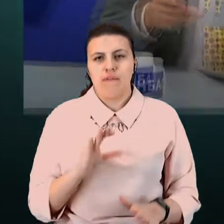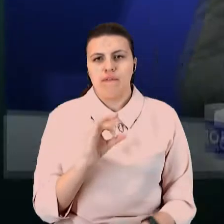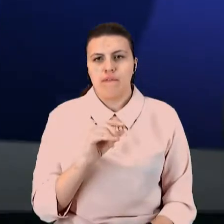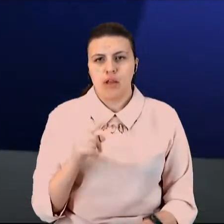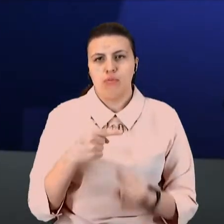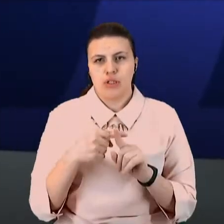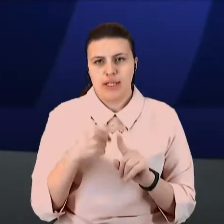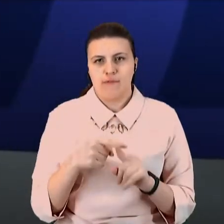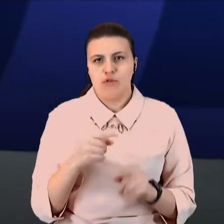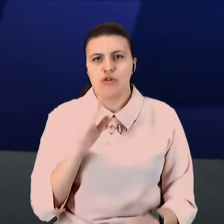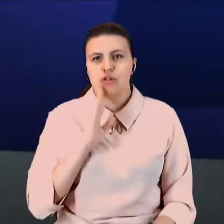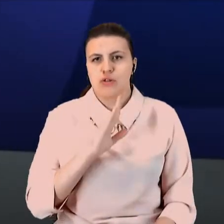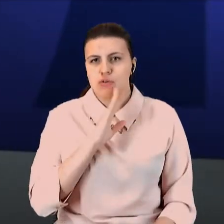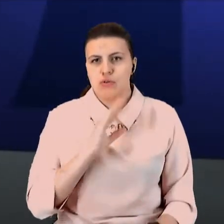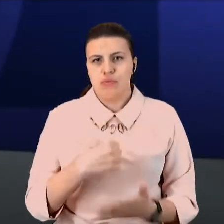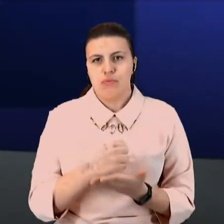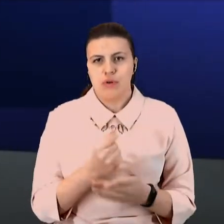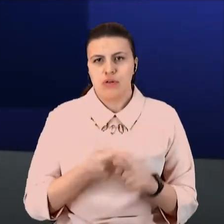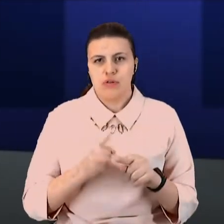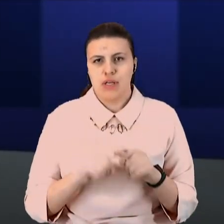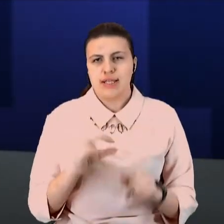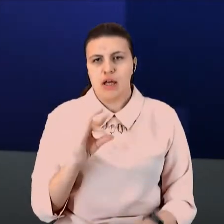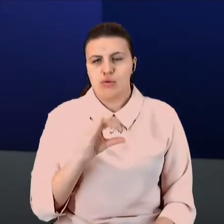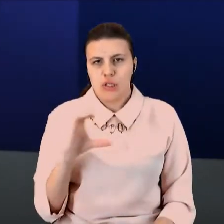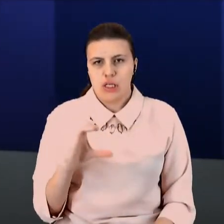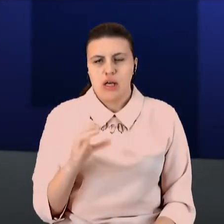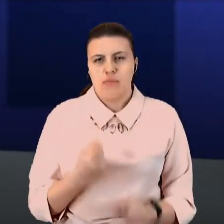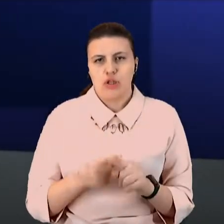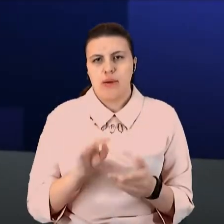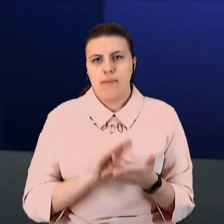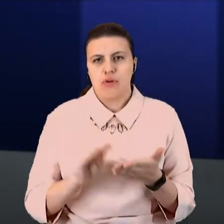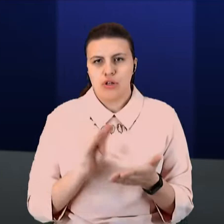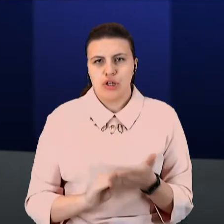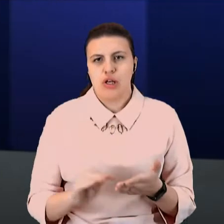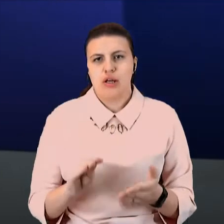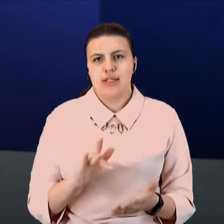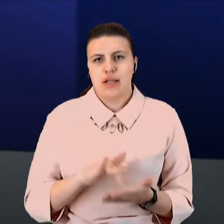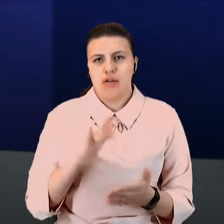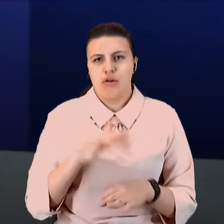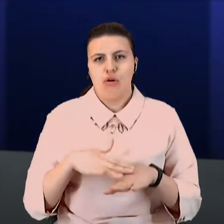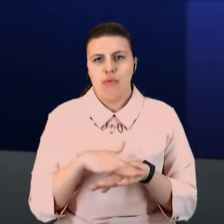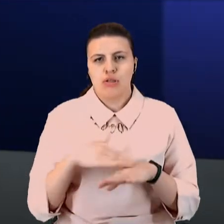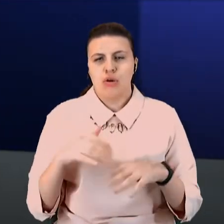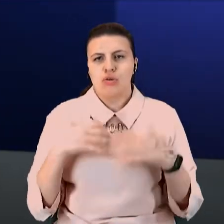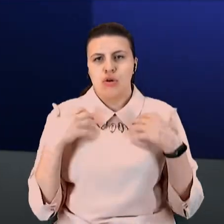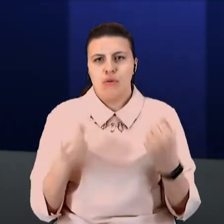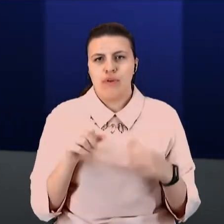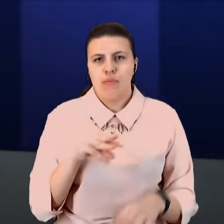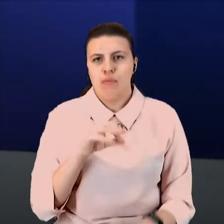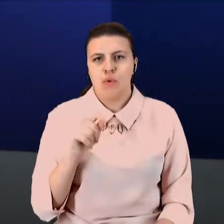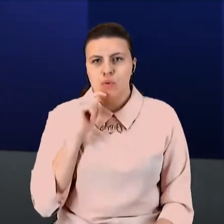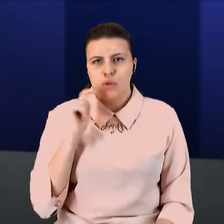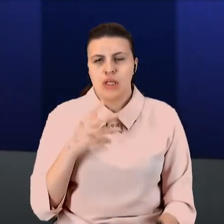підтвердили цей статус. Про це пише Центр громадського здоров'я МОЗ України на своєму сайті.